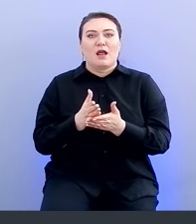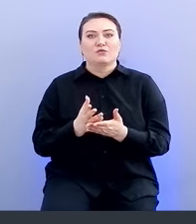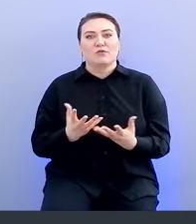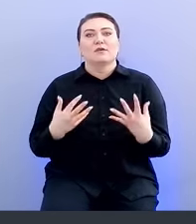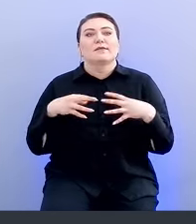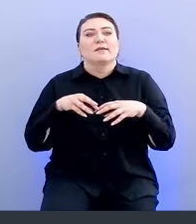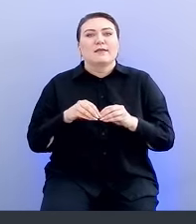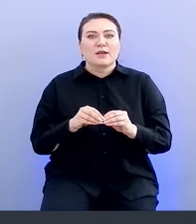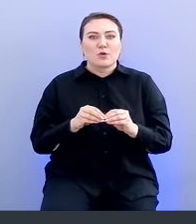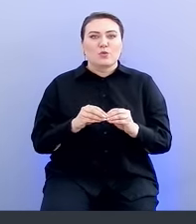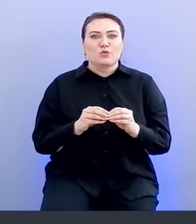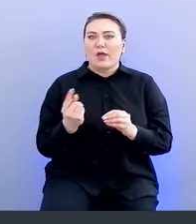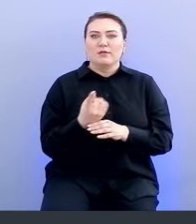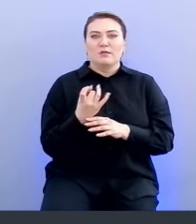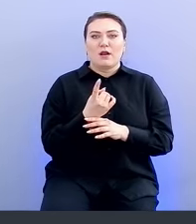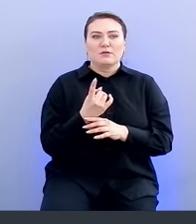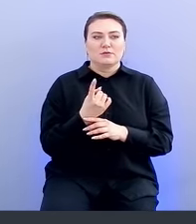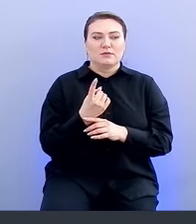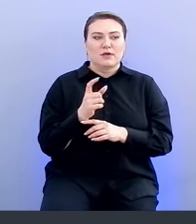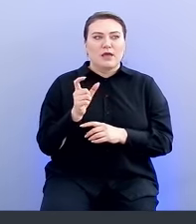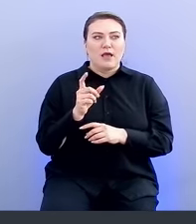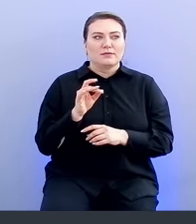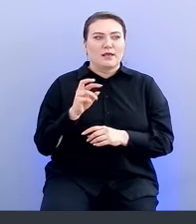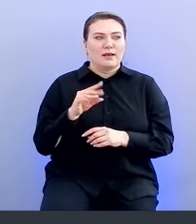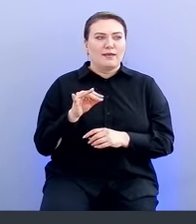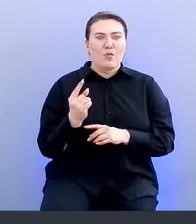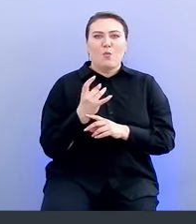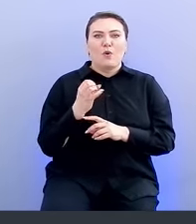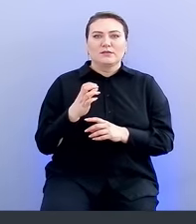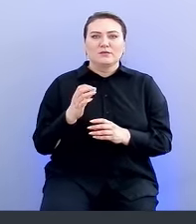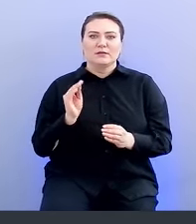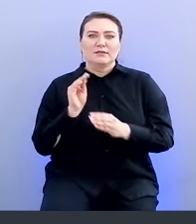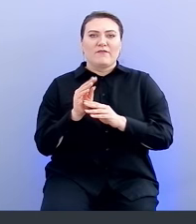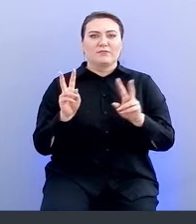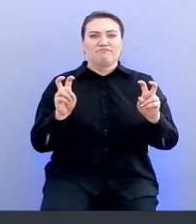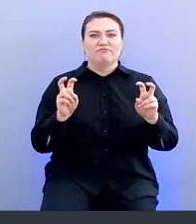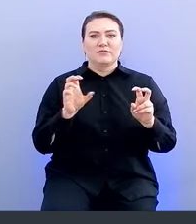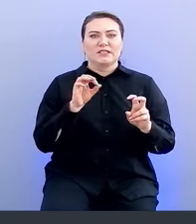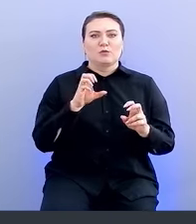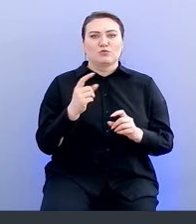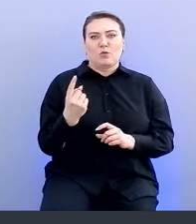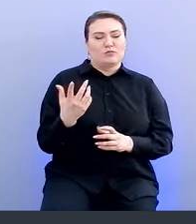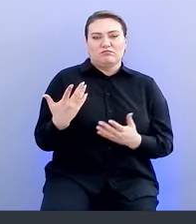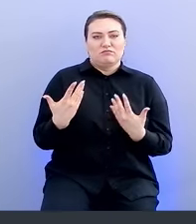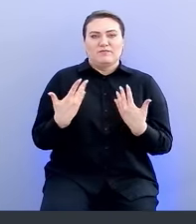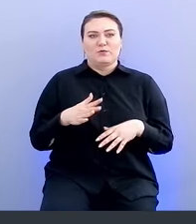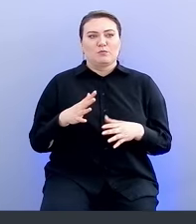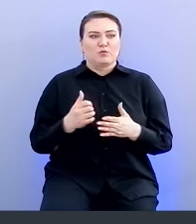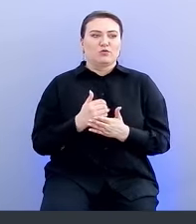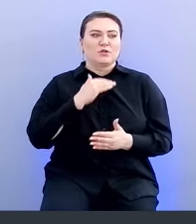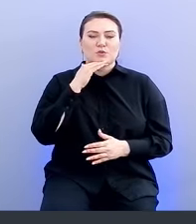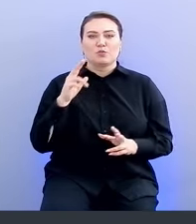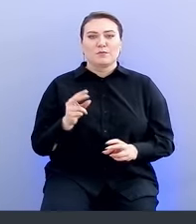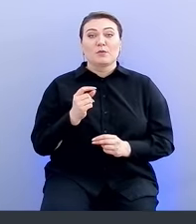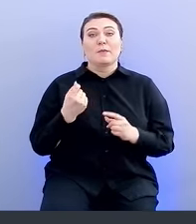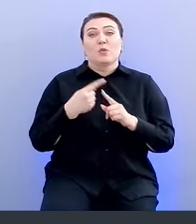генерируют один раз, exactly once, ставят какой-то статус и все получается достаточно успешно.